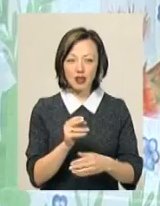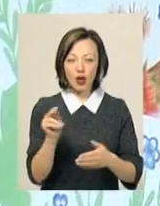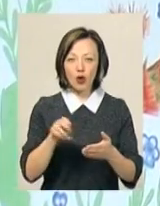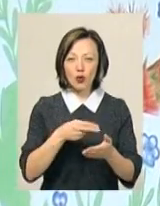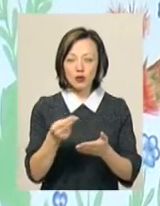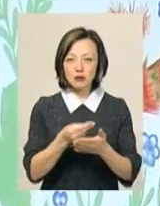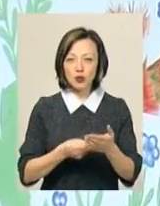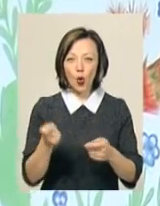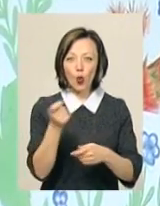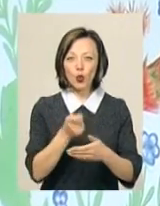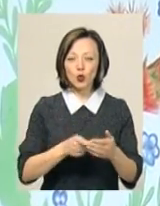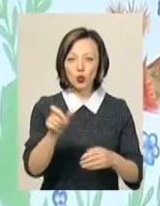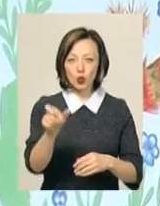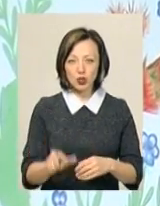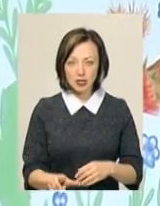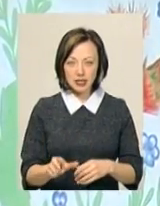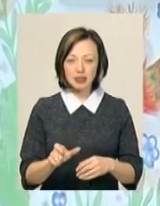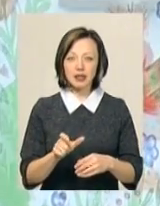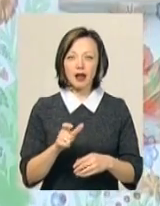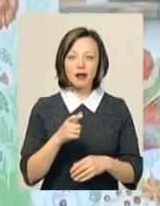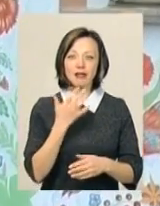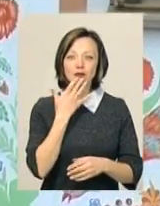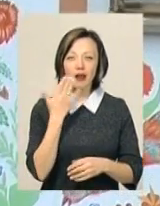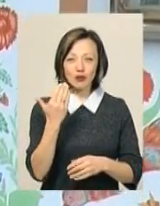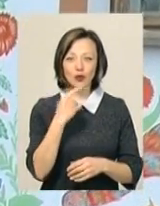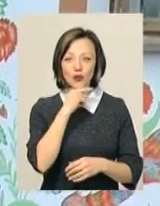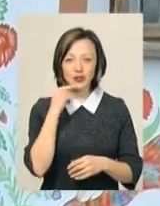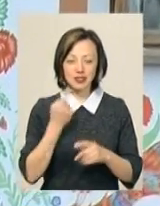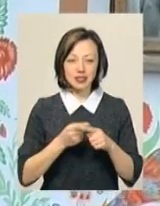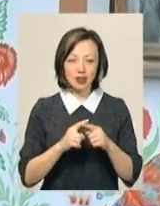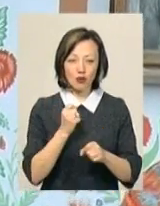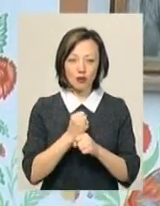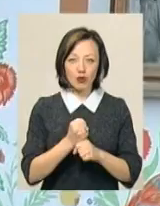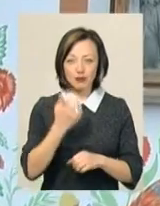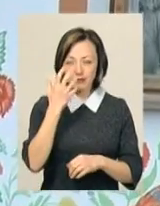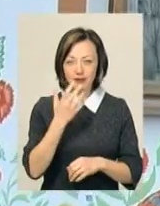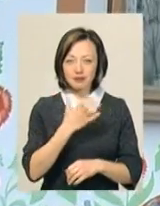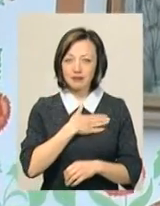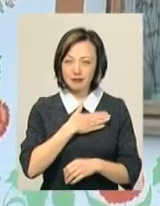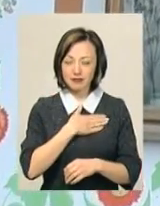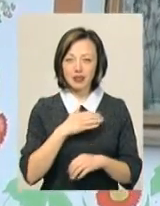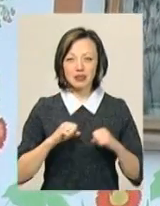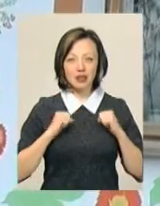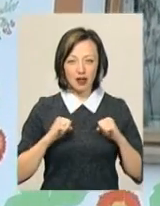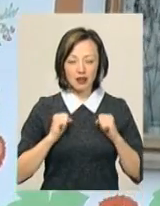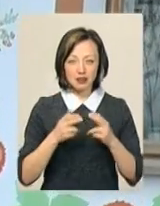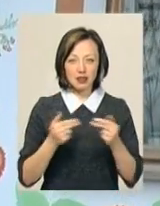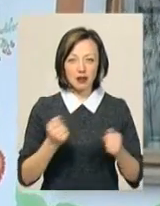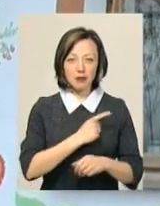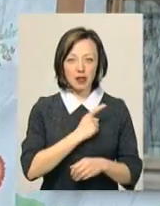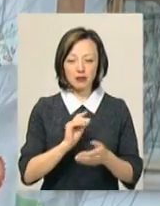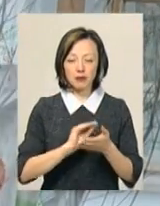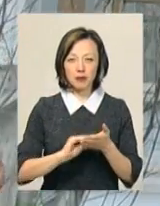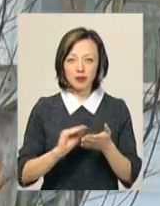художник із села Кутківці, росіянин за національністю пан Сергій, який каже, ця робота йому припала до душі. Особливо старанно, зізнається майстер, він